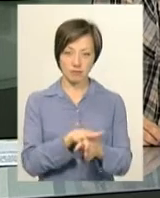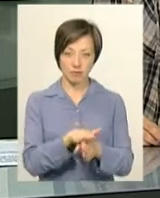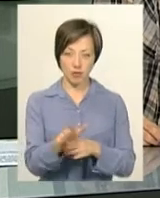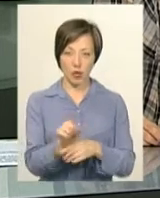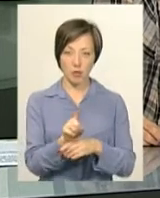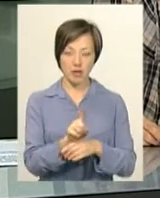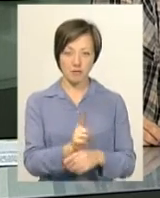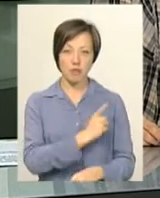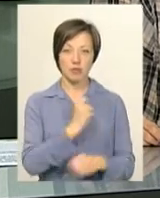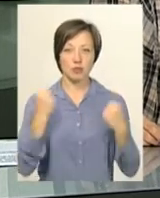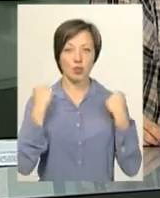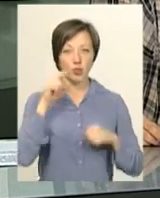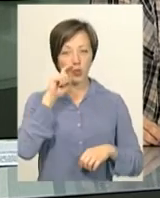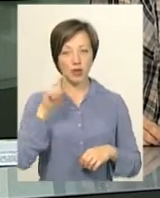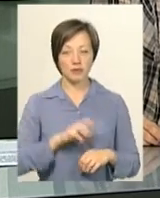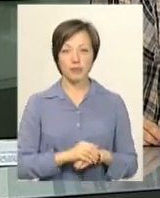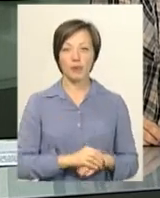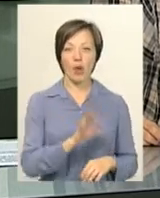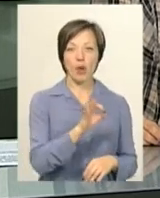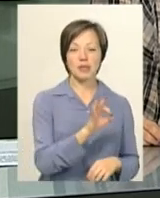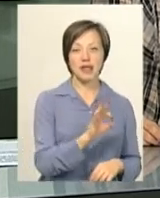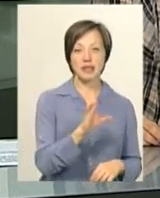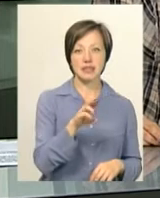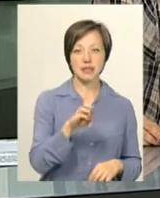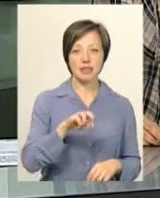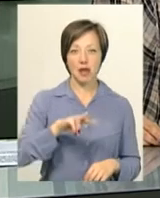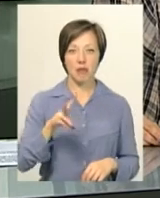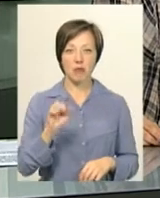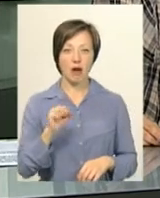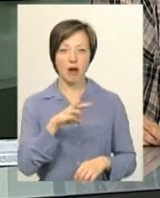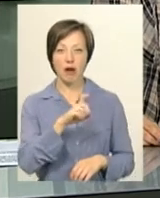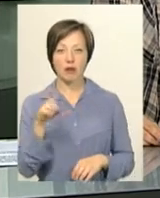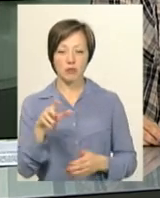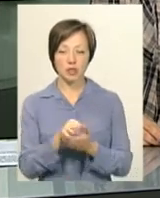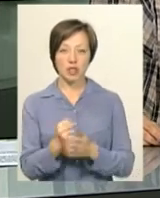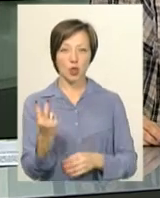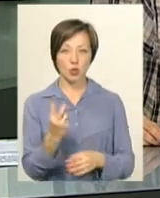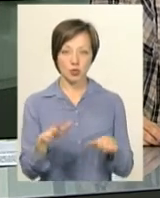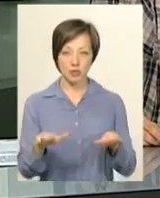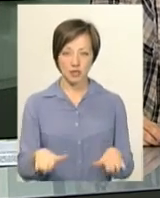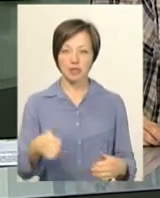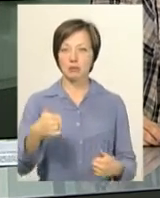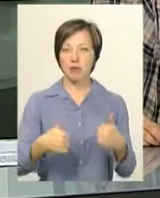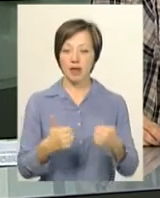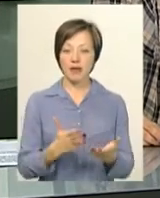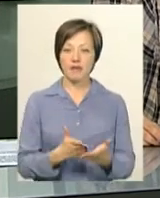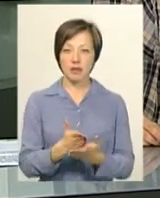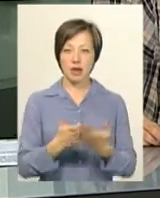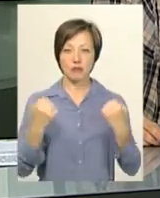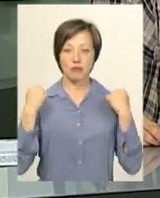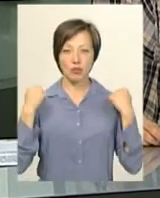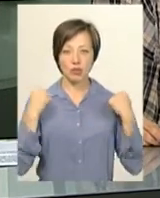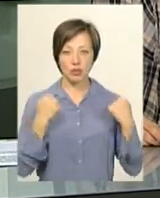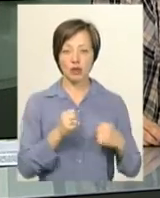норматив майстра спорту України. Оксана Стельма в категорії 58 кілограмів посіла друге місце. В змаганнях ветеранів спорту